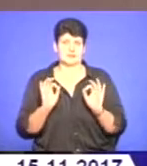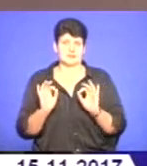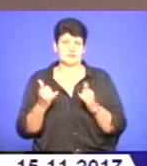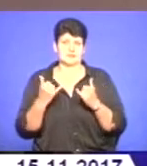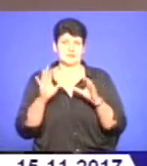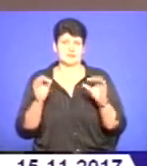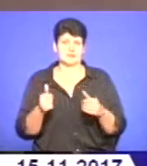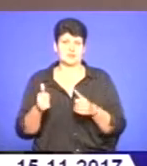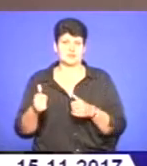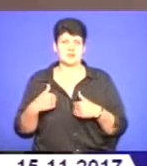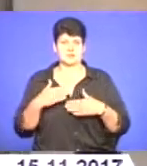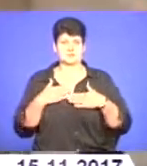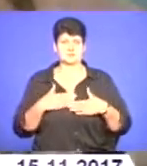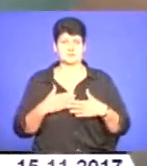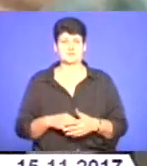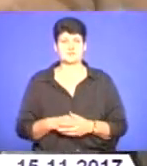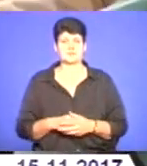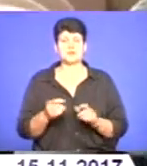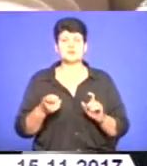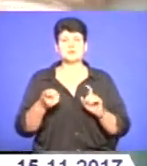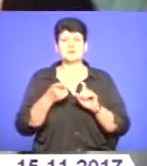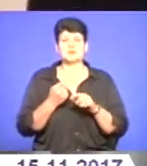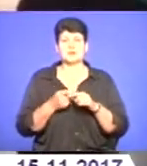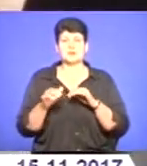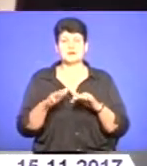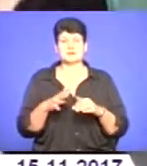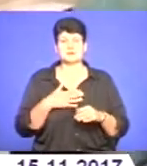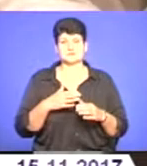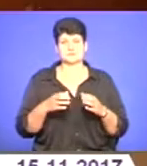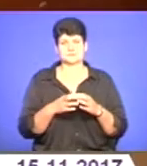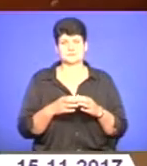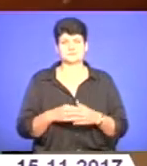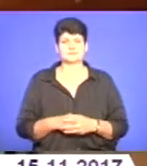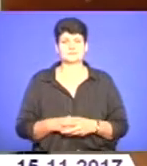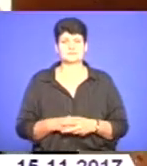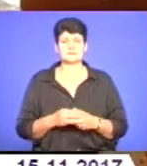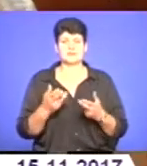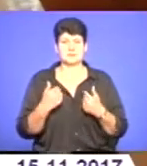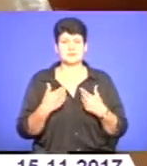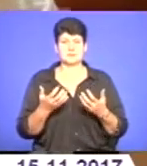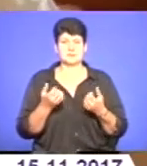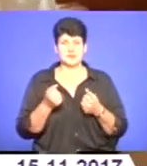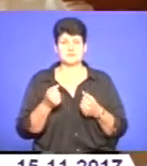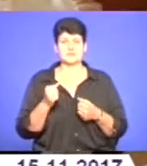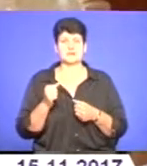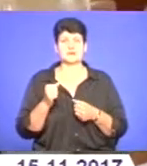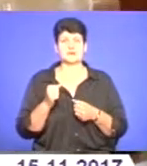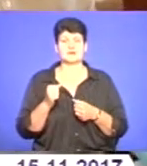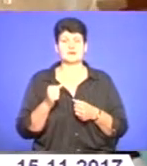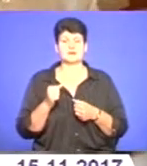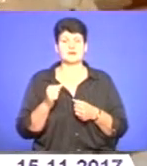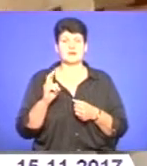все добре, я задоволена. Долучилася до акції і наша знімальна група. Так, ми беремо скарифікатор нової ери,